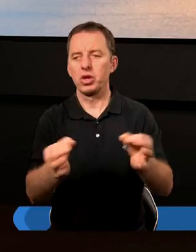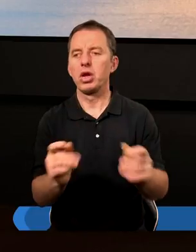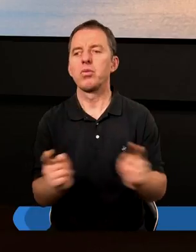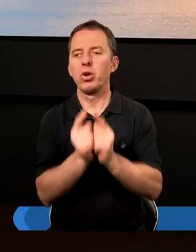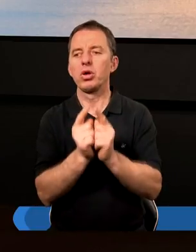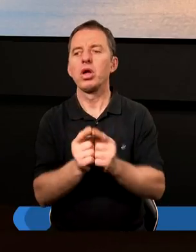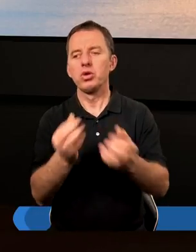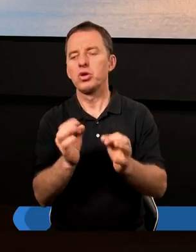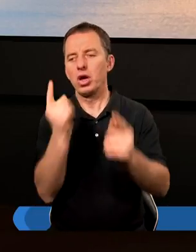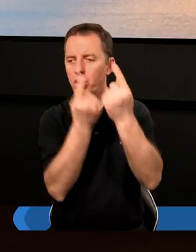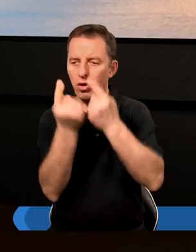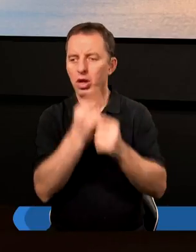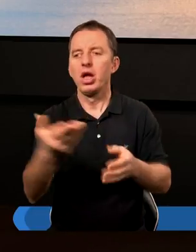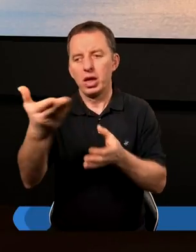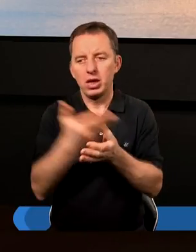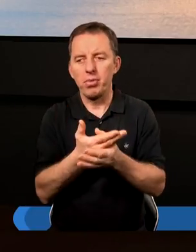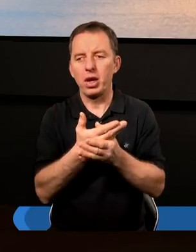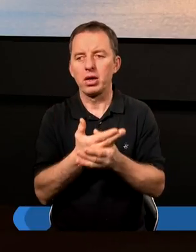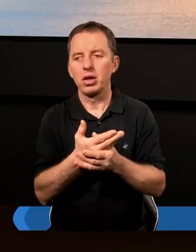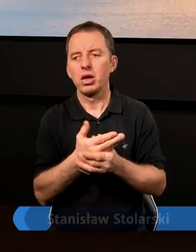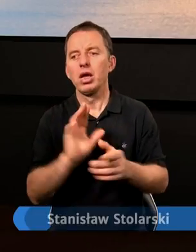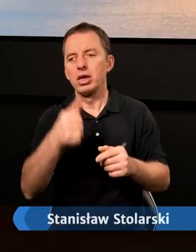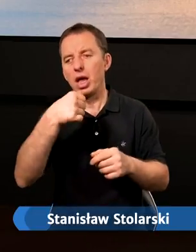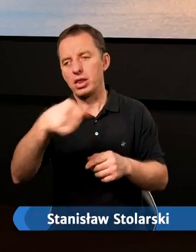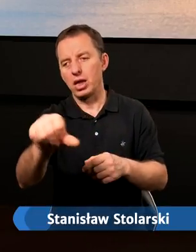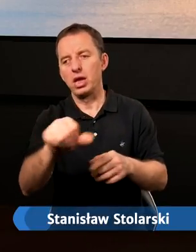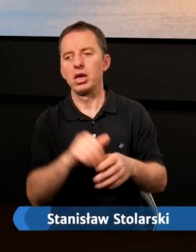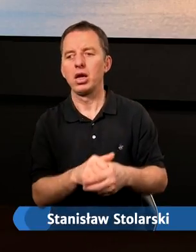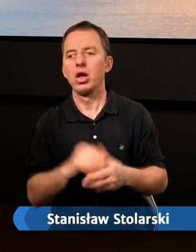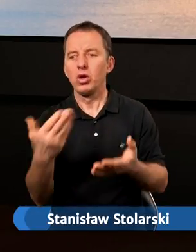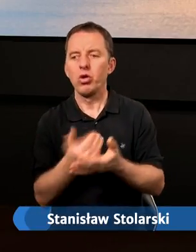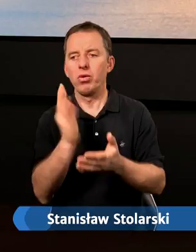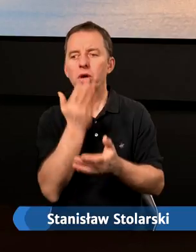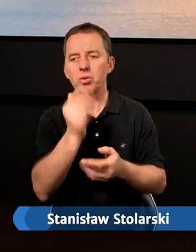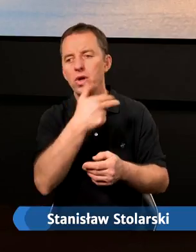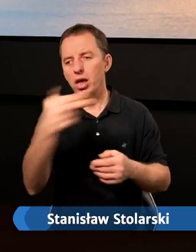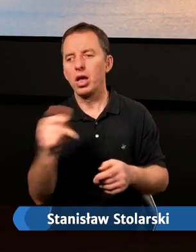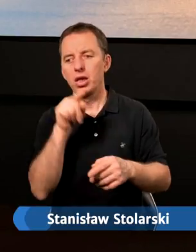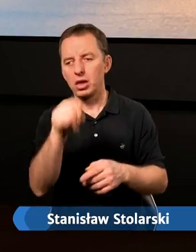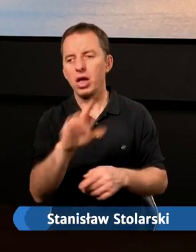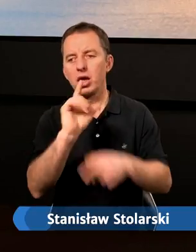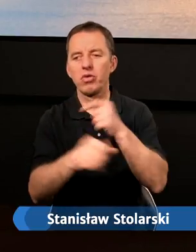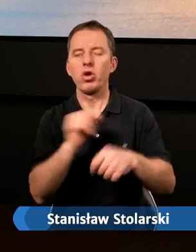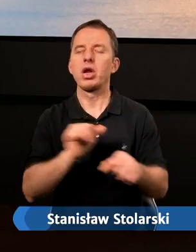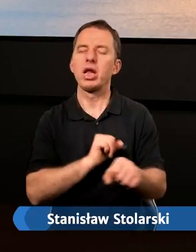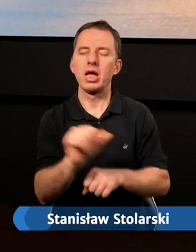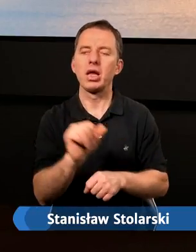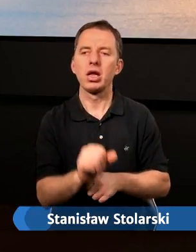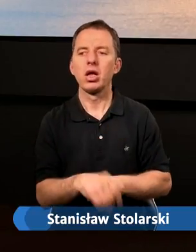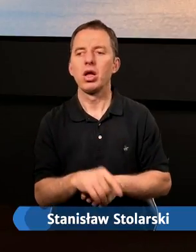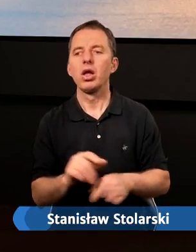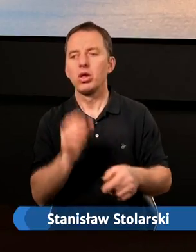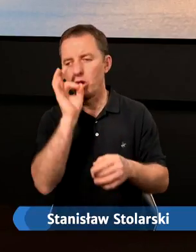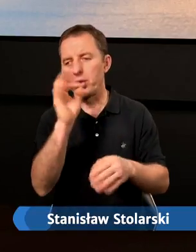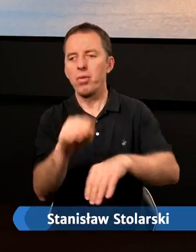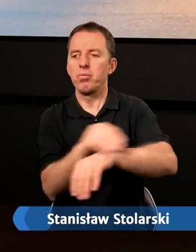dzisiejsze spotkanie, za dzisiejsze rozważanie i zapraszam już za tydzień. Znowu będziemy mówili na temat tego, co związane jest z